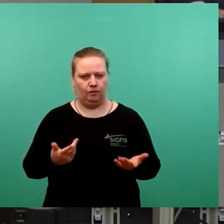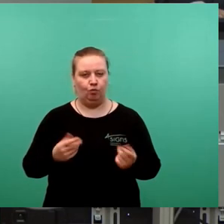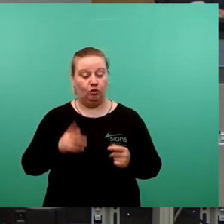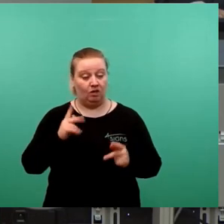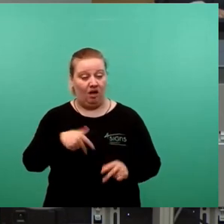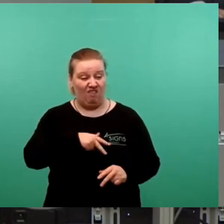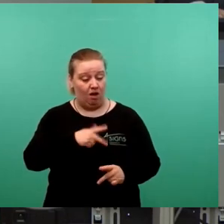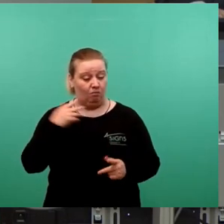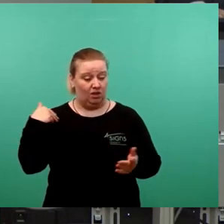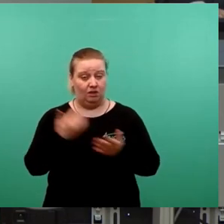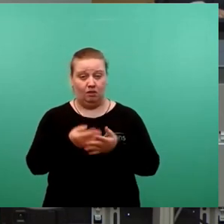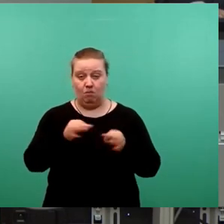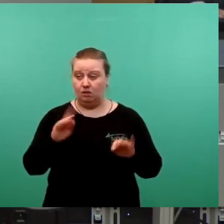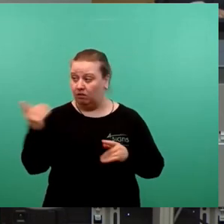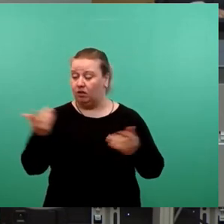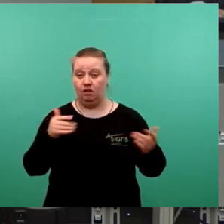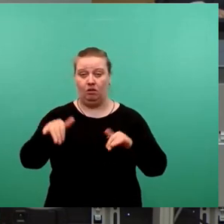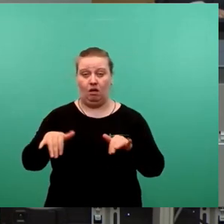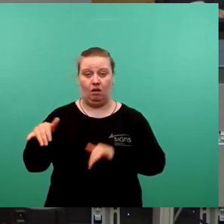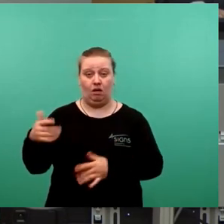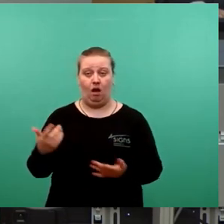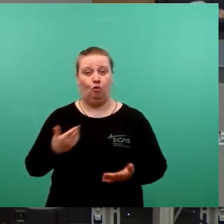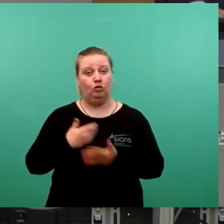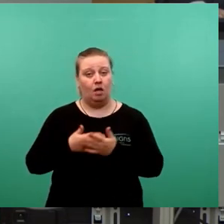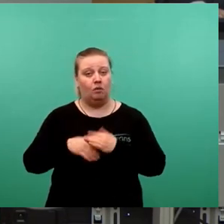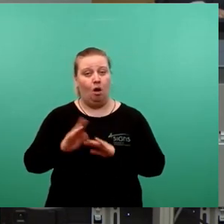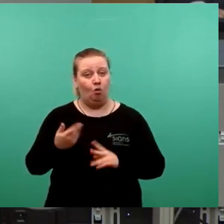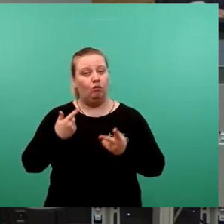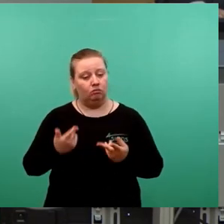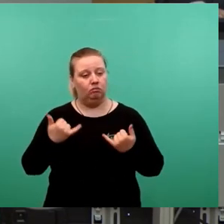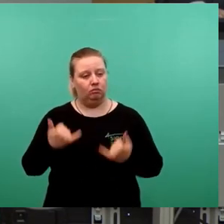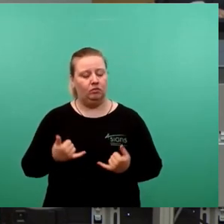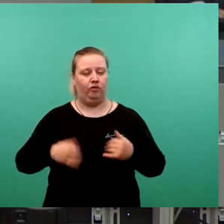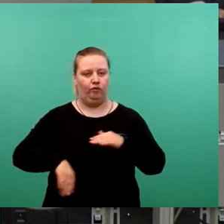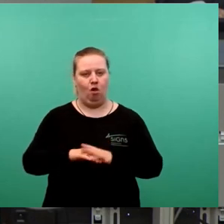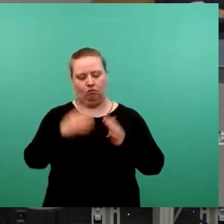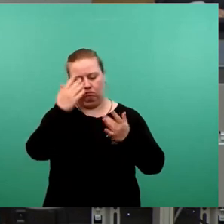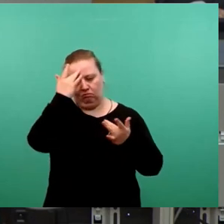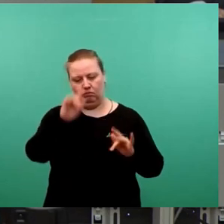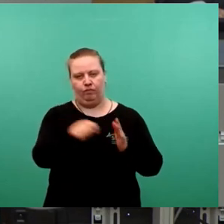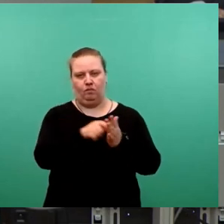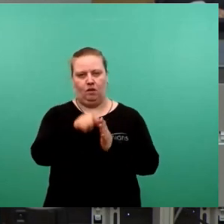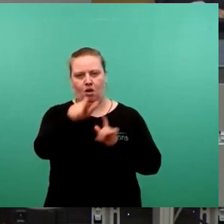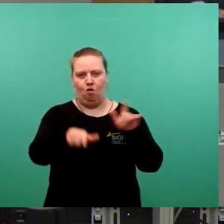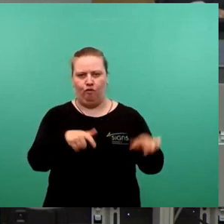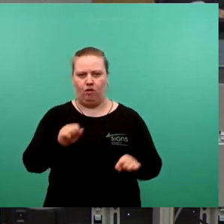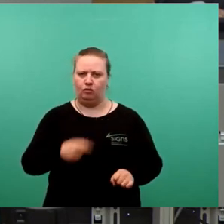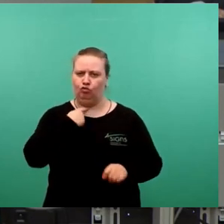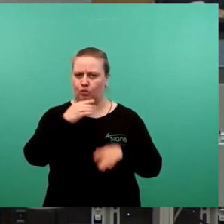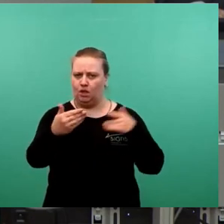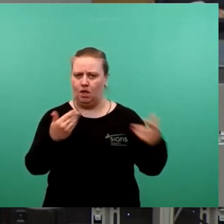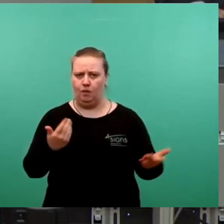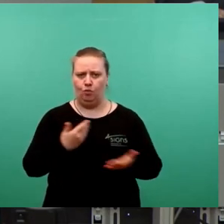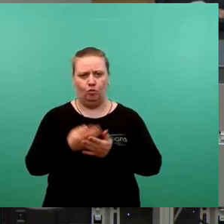das Beste, was wir hier haben. Deswegen können wir Ihnen aus vollster Überzeugung heute auch unsere Stimme geben und diese